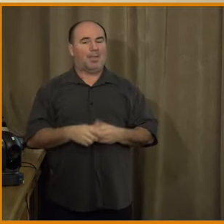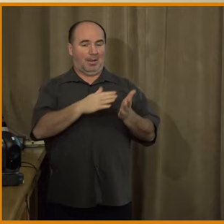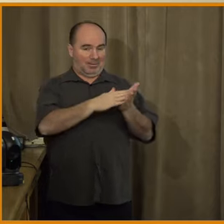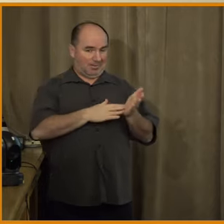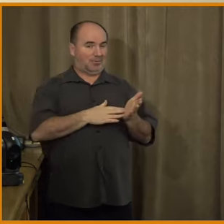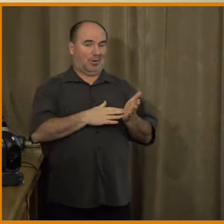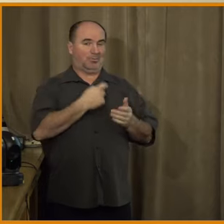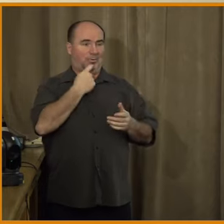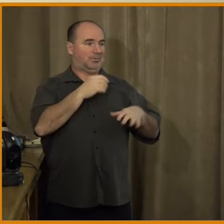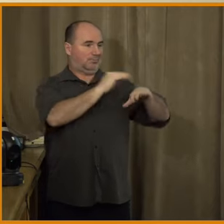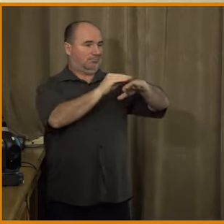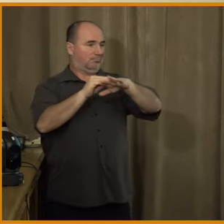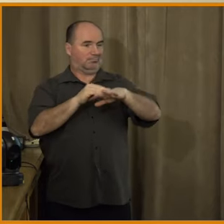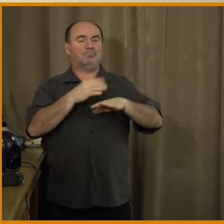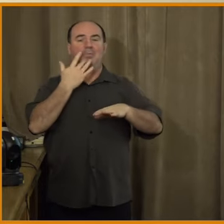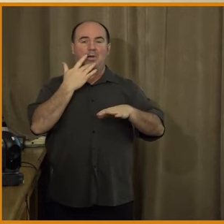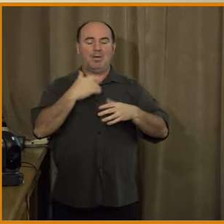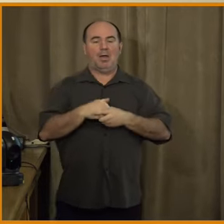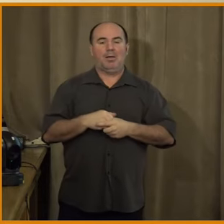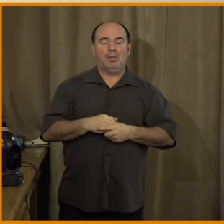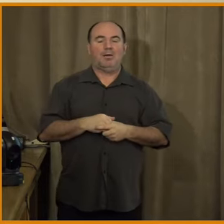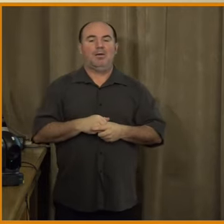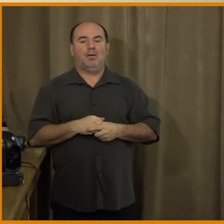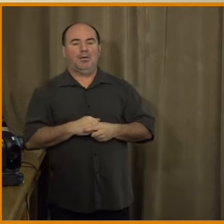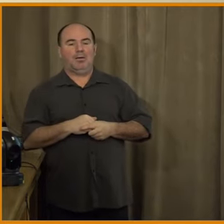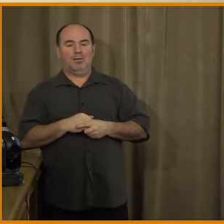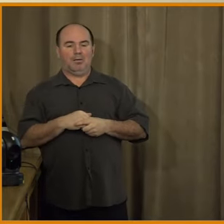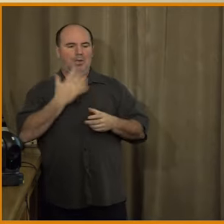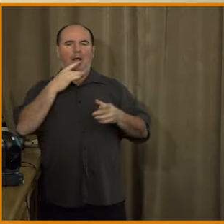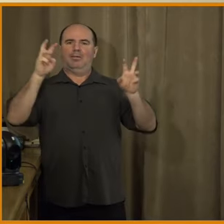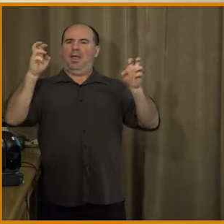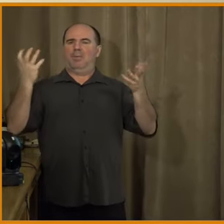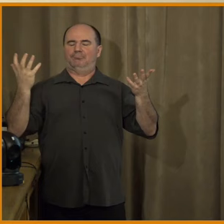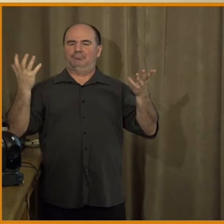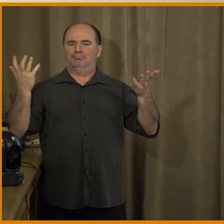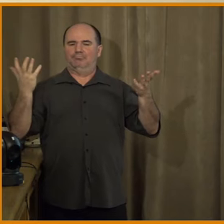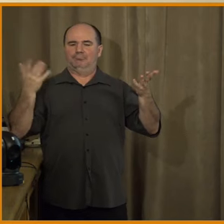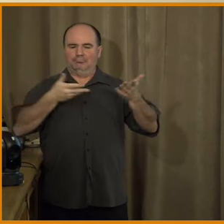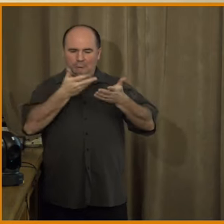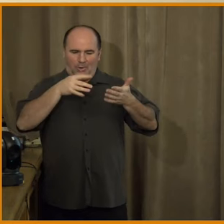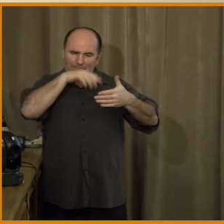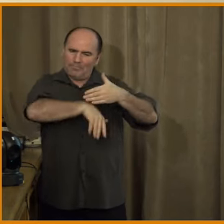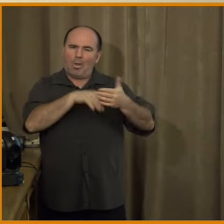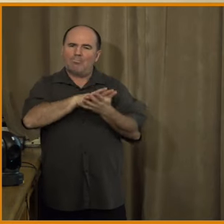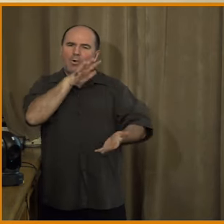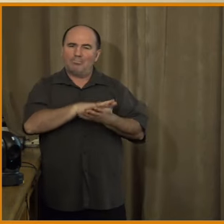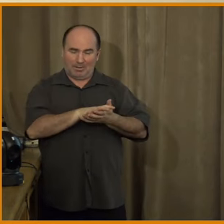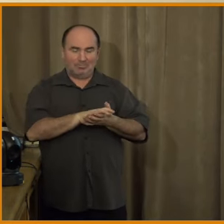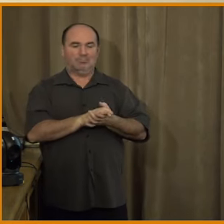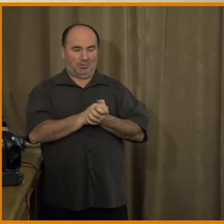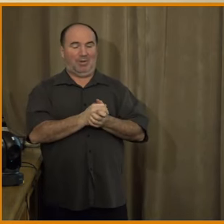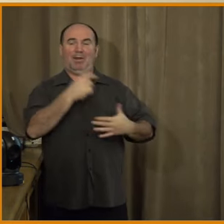čem se bavíme, aby to nedošlo k nějakým dezinformacím. Tak si dovolím přečíst definici slova